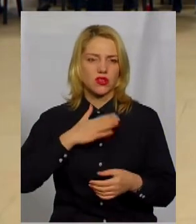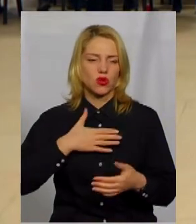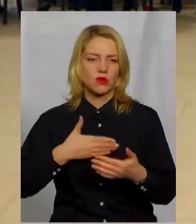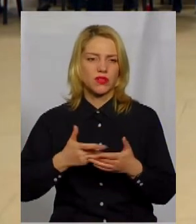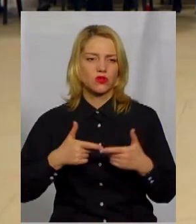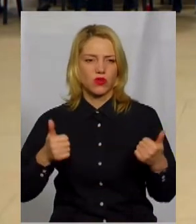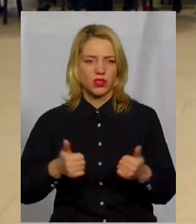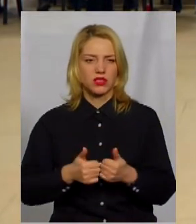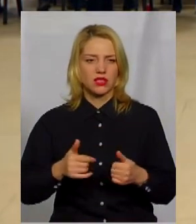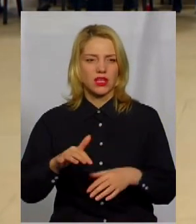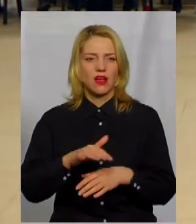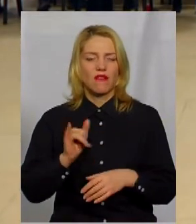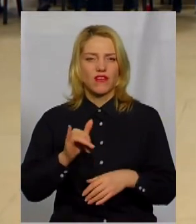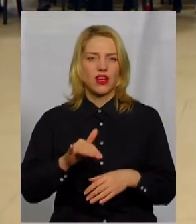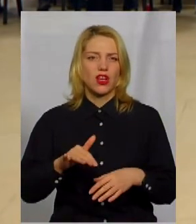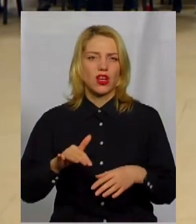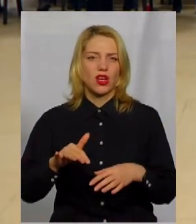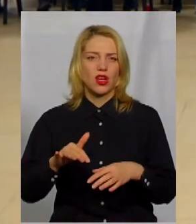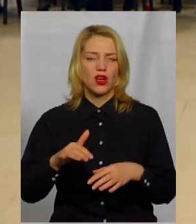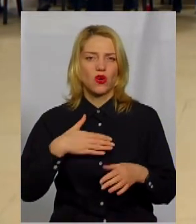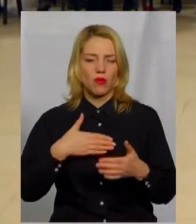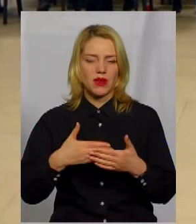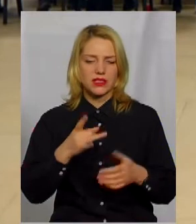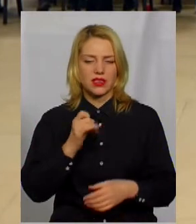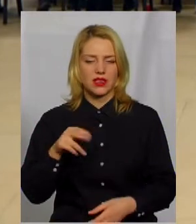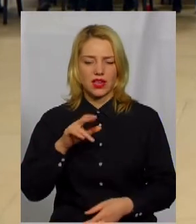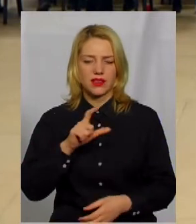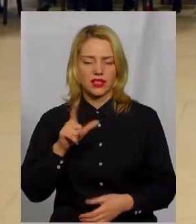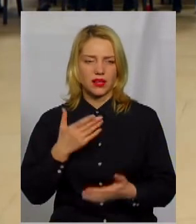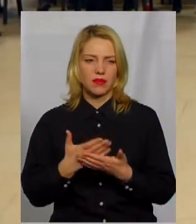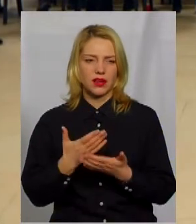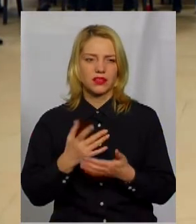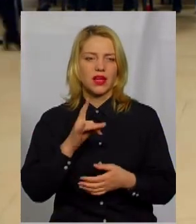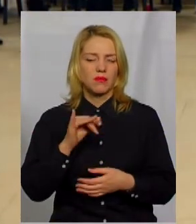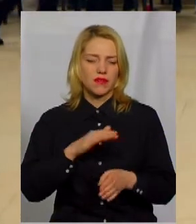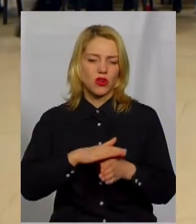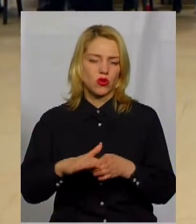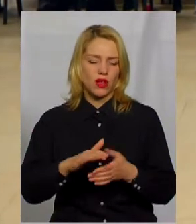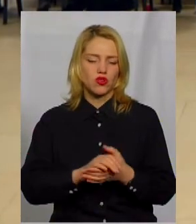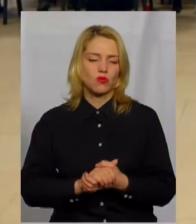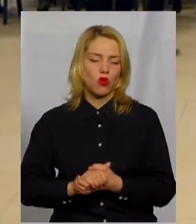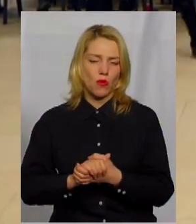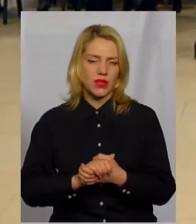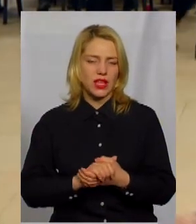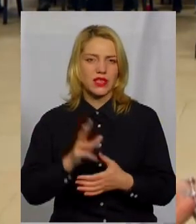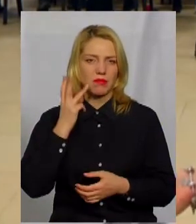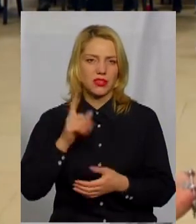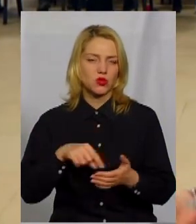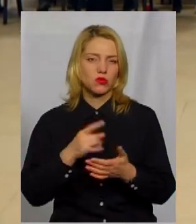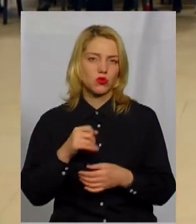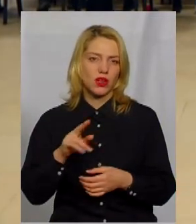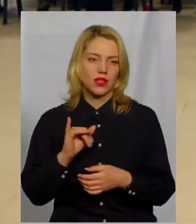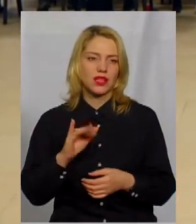організацію в громадських радах, наприклад, при виконавчому комітеті Хмельницької міської ради. Тому і